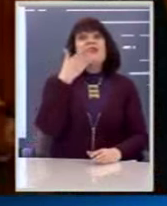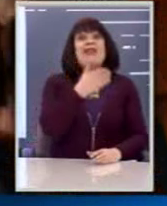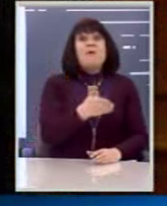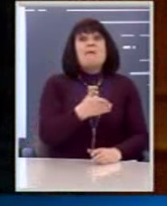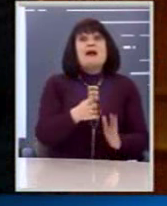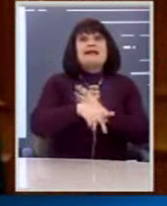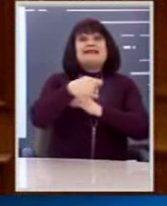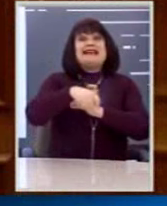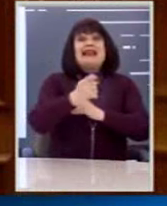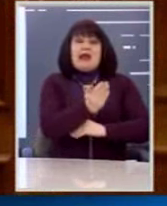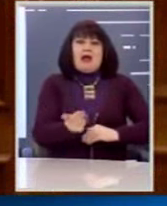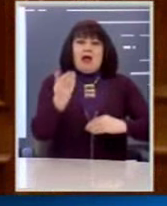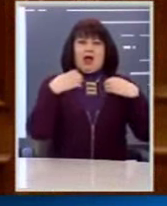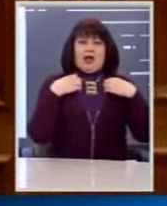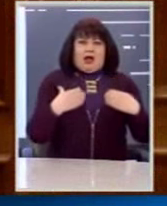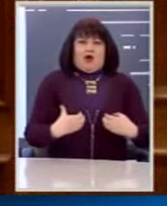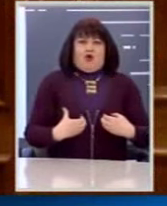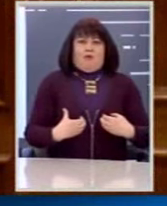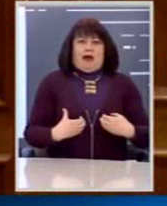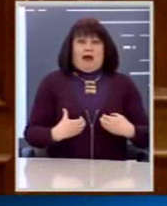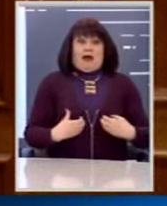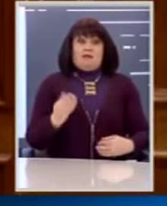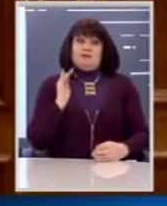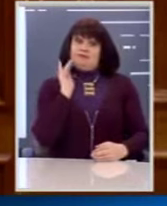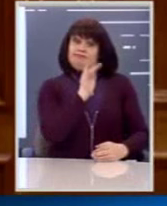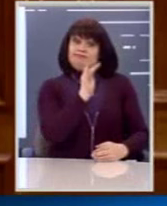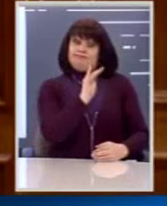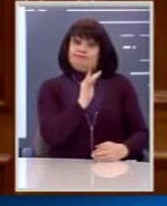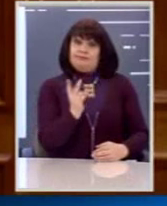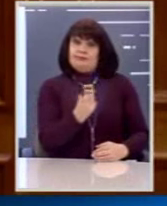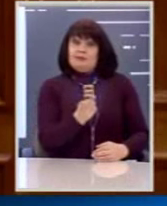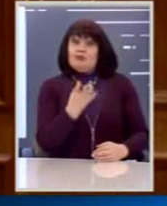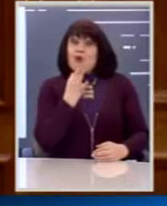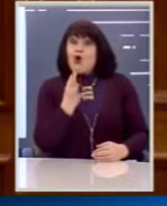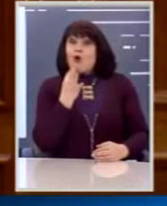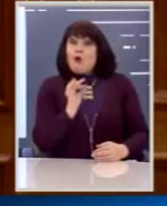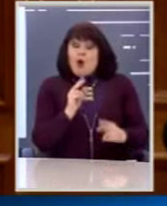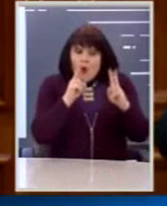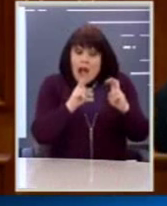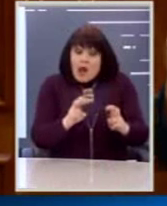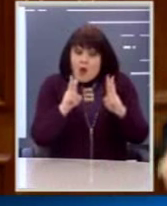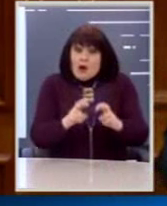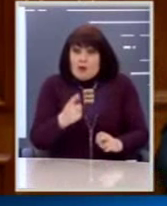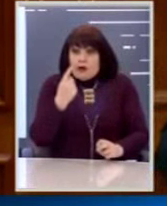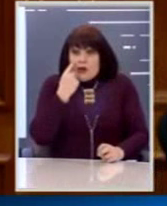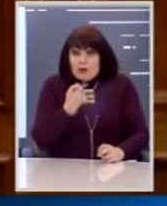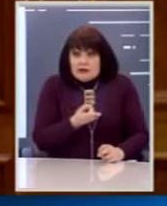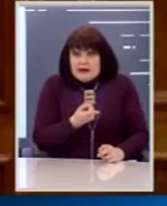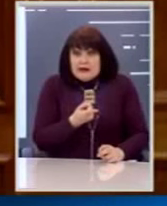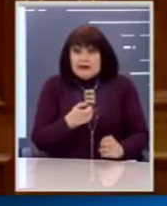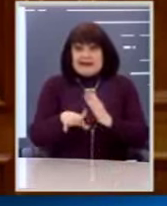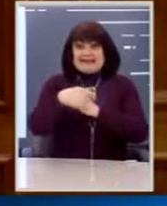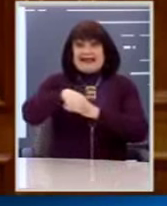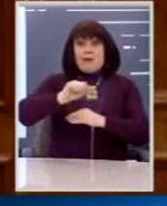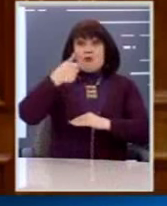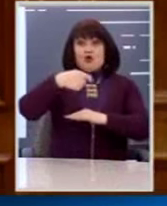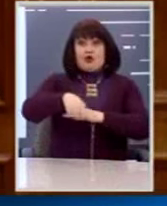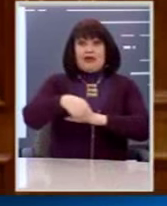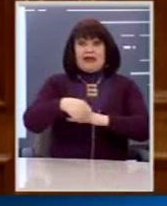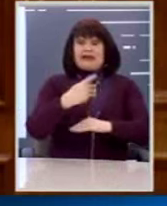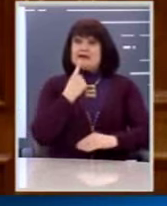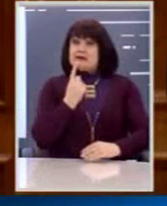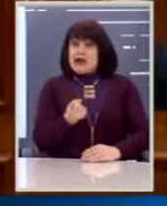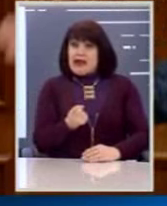Εισαγγελέα του Αριουπάγου να ελέγξει τις δύο αιτιολογήσεις διότι δεν μπορεί ο Εισαγγελέας Μοτοδικό να λέει